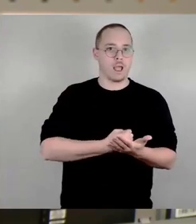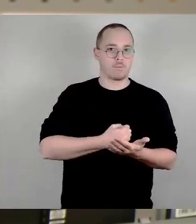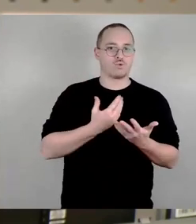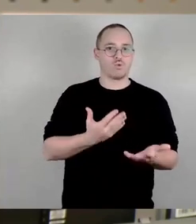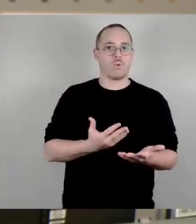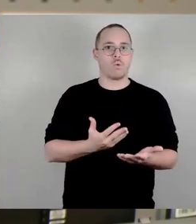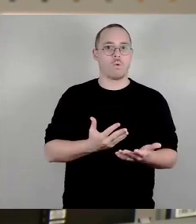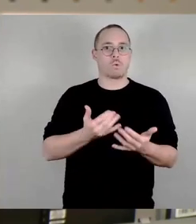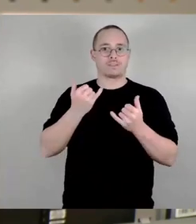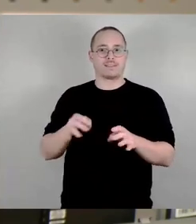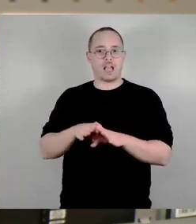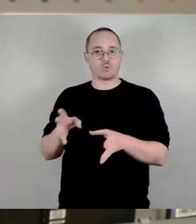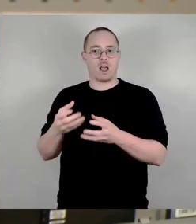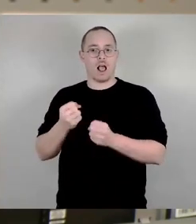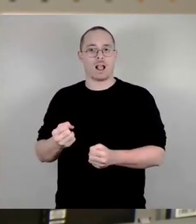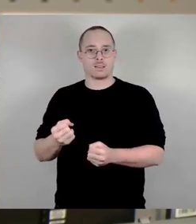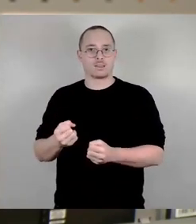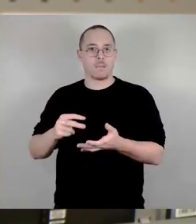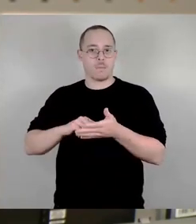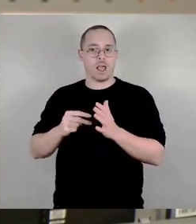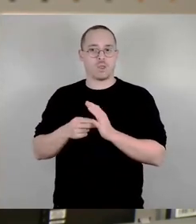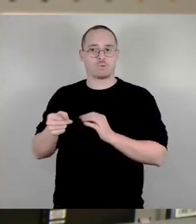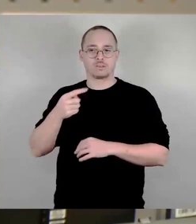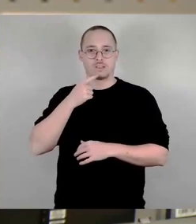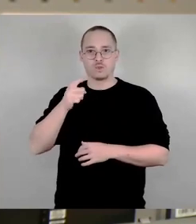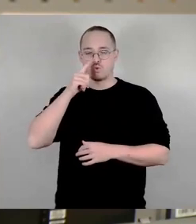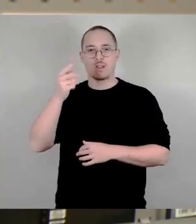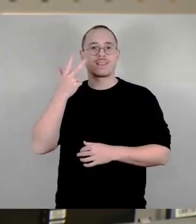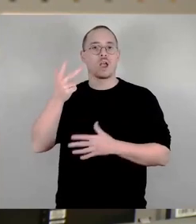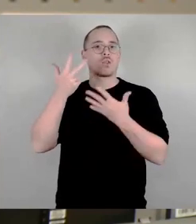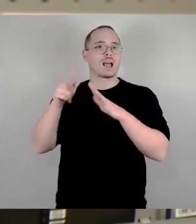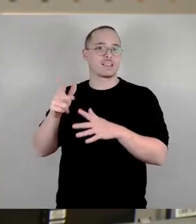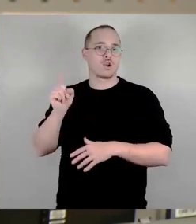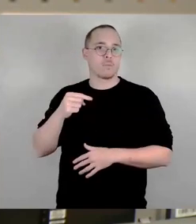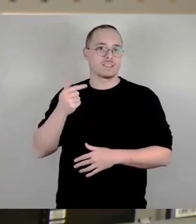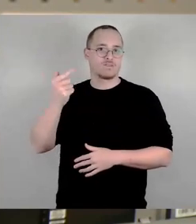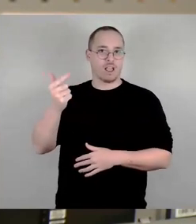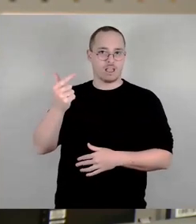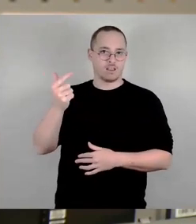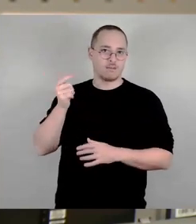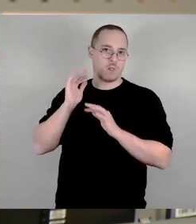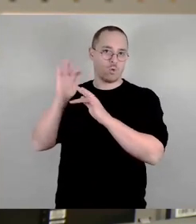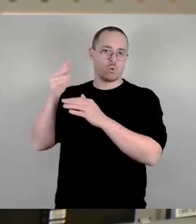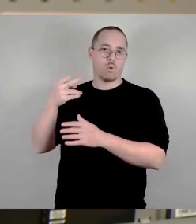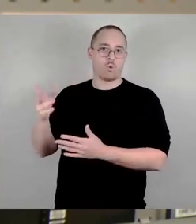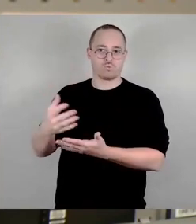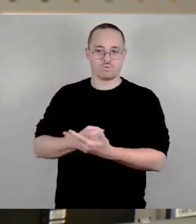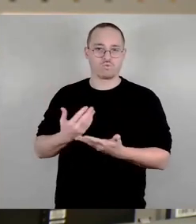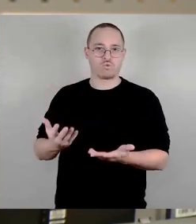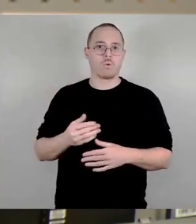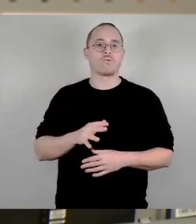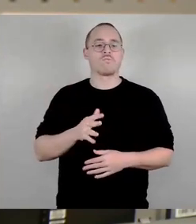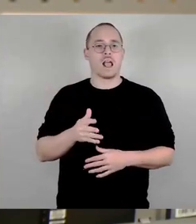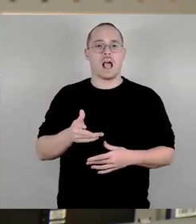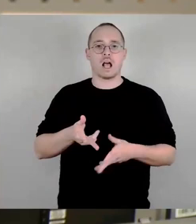also sagen, ungefähr, wenn Sie sich die Zeitreise noch ein Jahre zurück angucken, Sie haben so 800.000 bis 1 Millionen Zuwachs pro